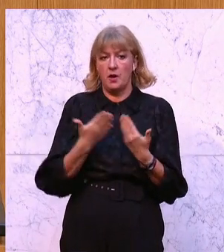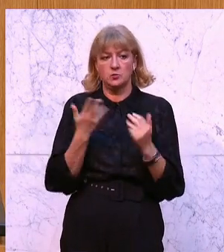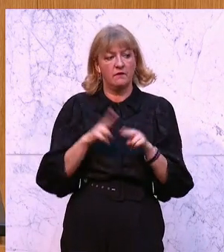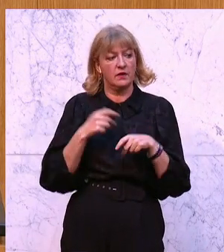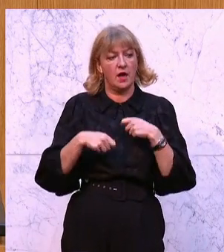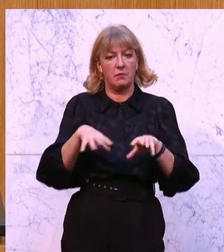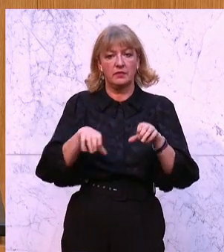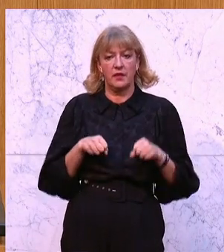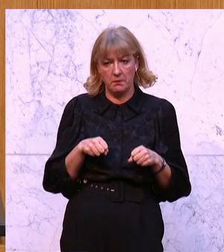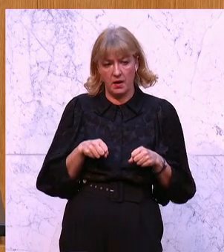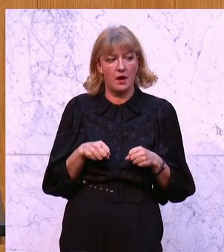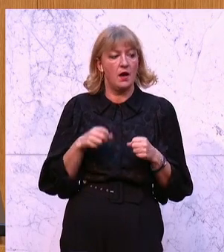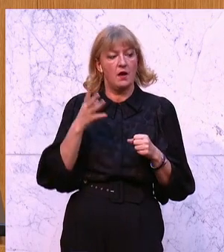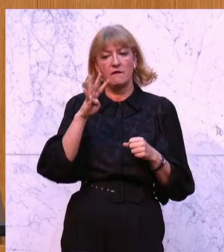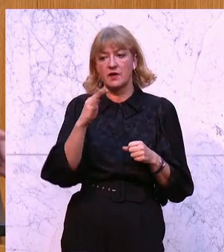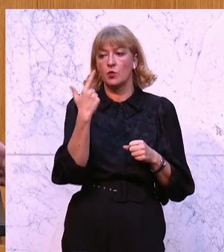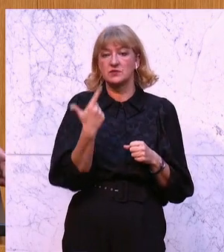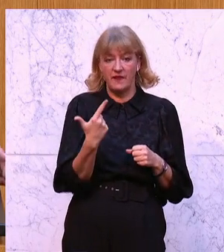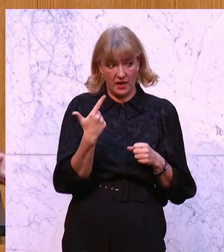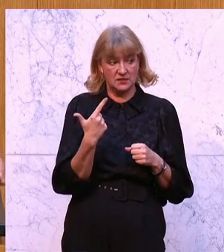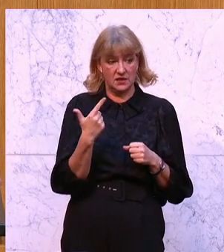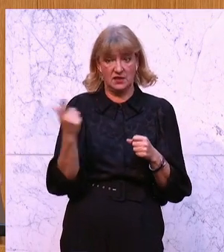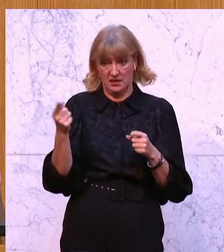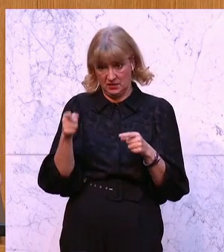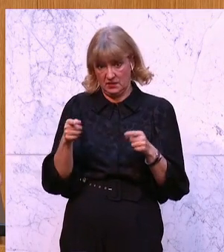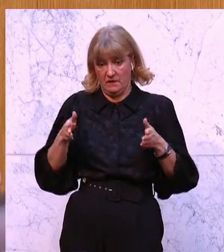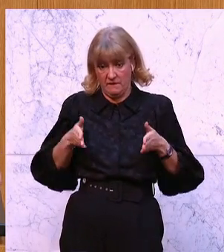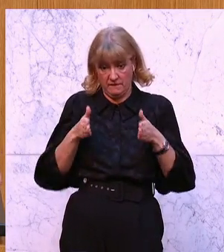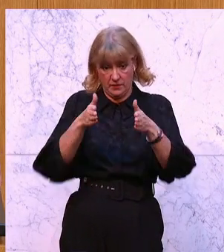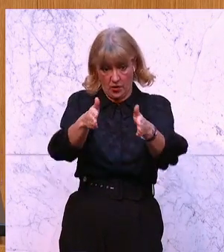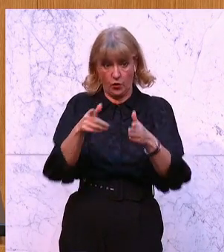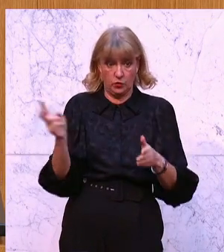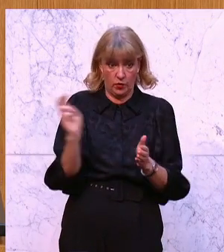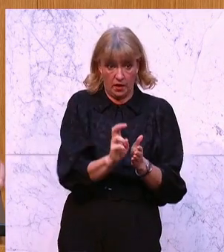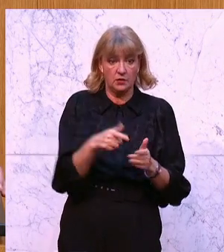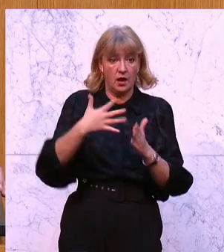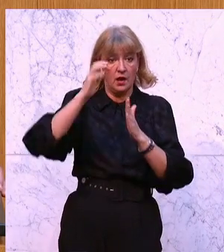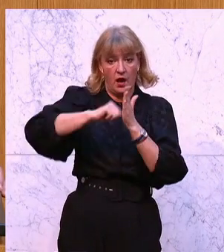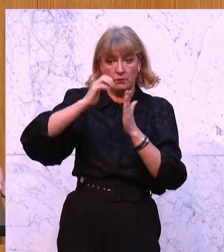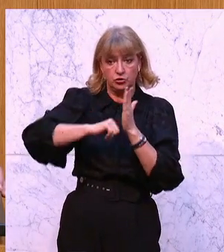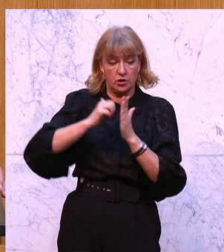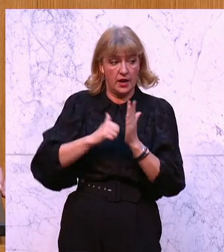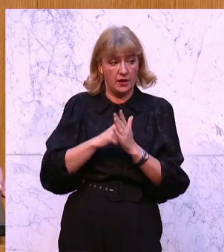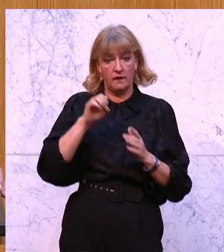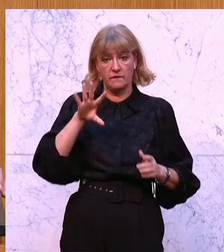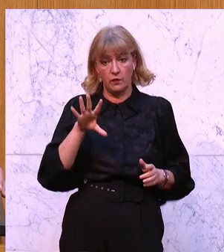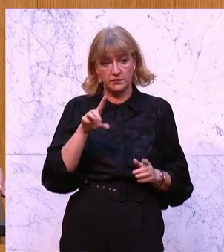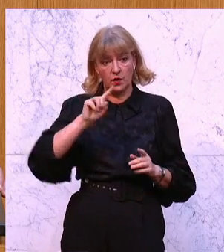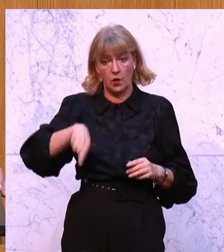wenn eine Arbeitnehmerin oder Arbeitnehmer 24 in die Korridor-Pension geht, hat sich dort Abschläge zu verzeichnen von 15